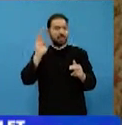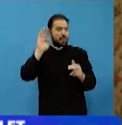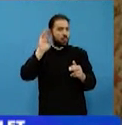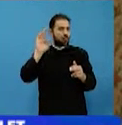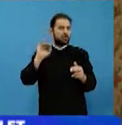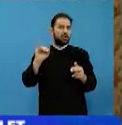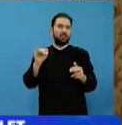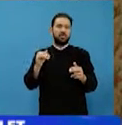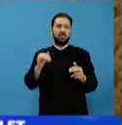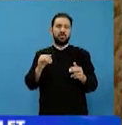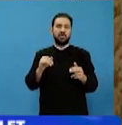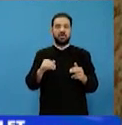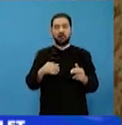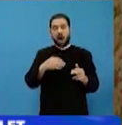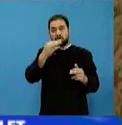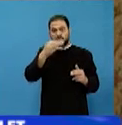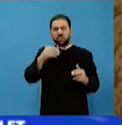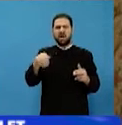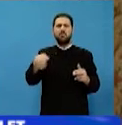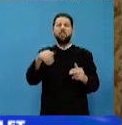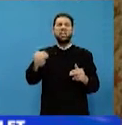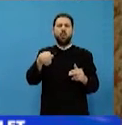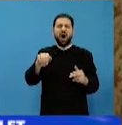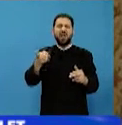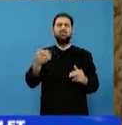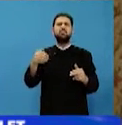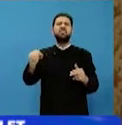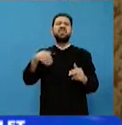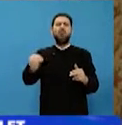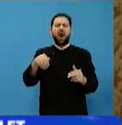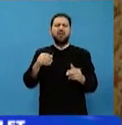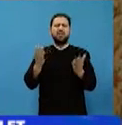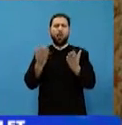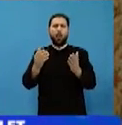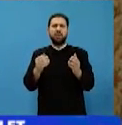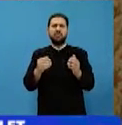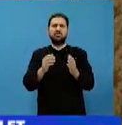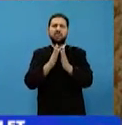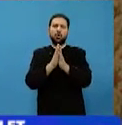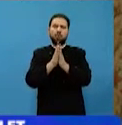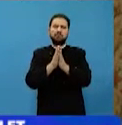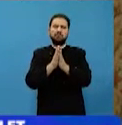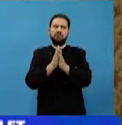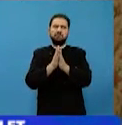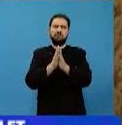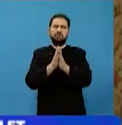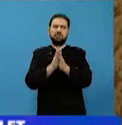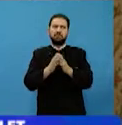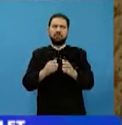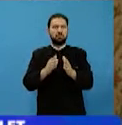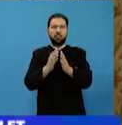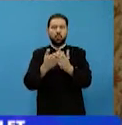milioane și miliarde și mi-a spus Ce sunt acestea ce le spune Părintele Paisie? Ce să-i fi spus?